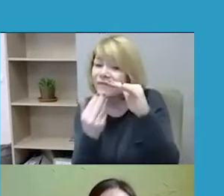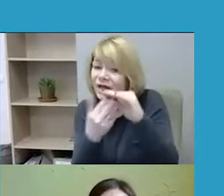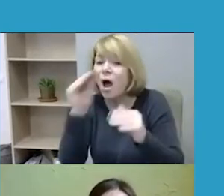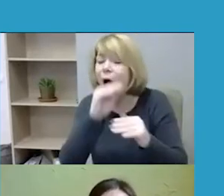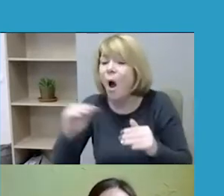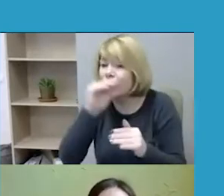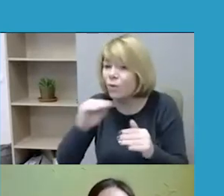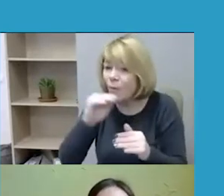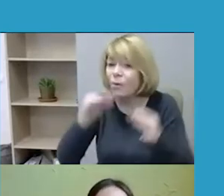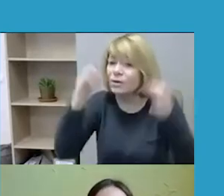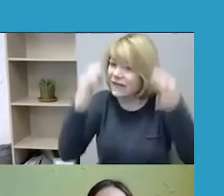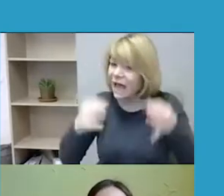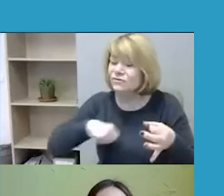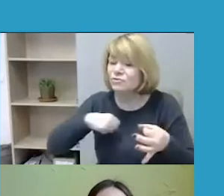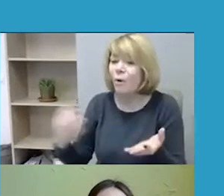Fondo Tinklapyje.